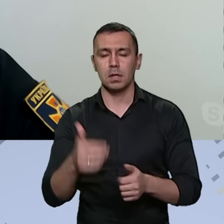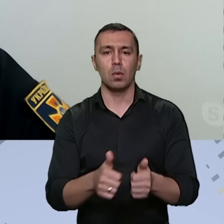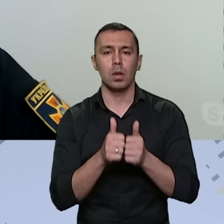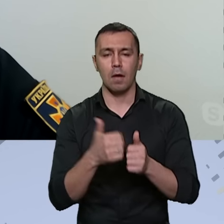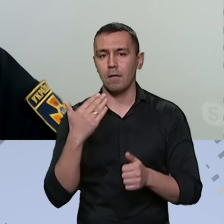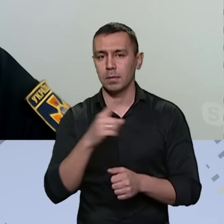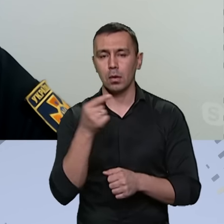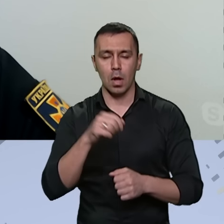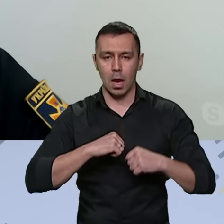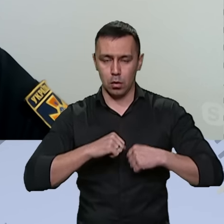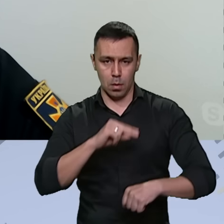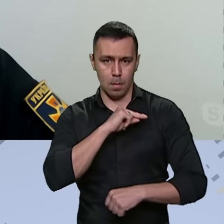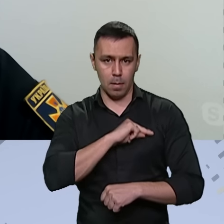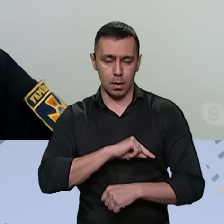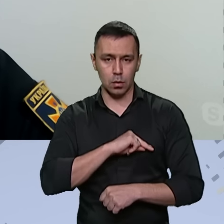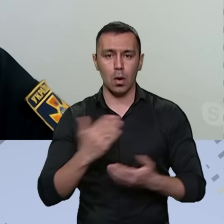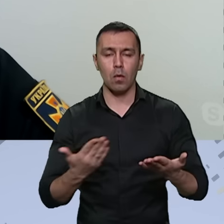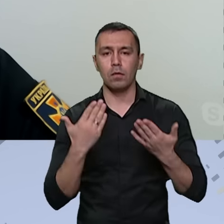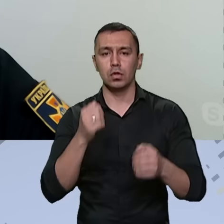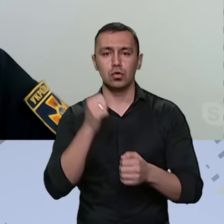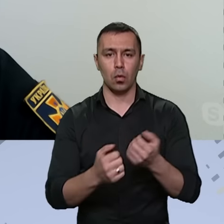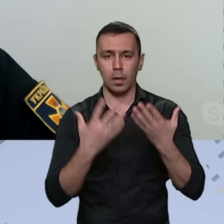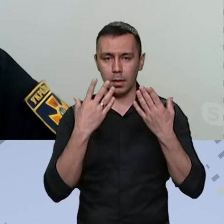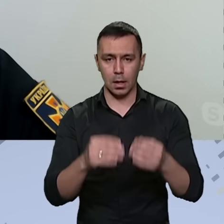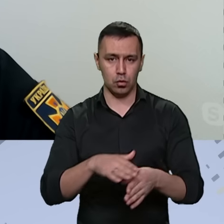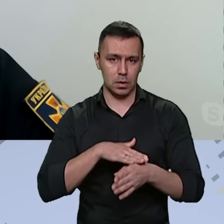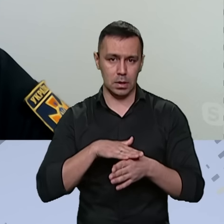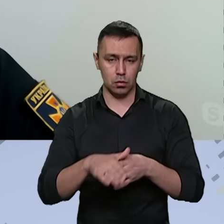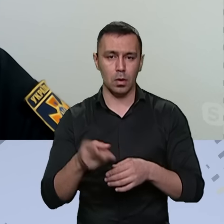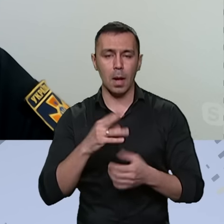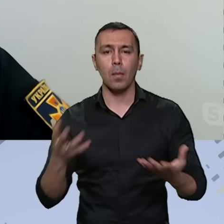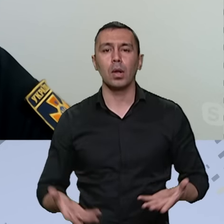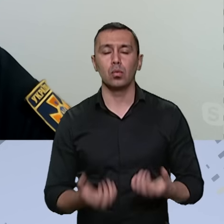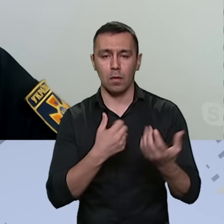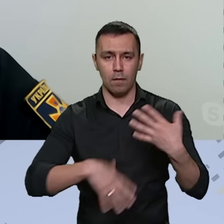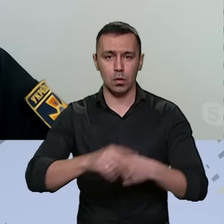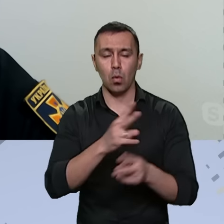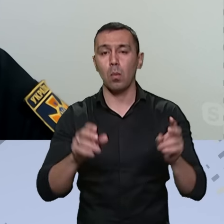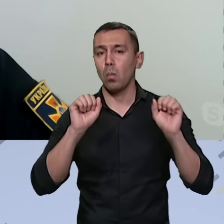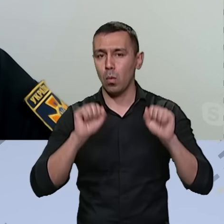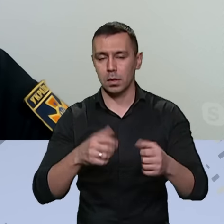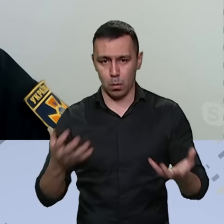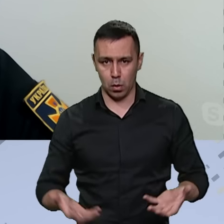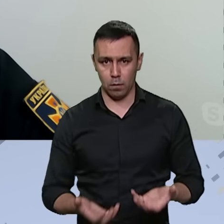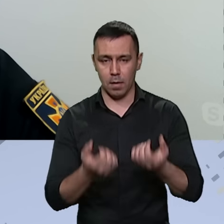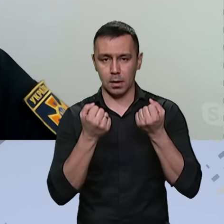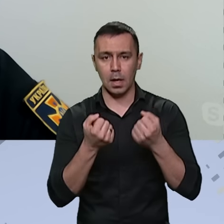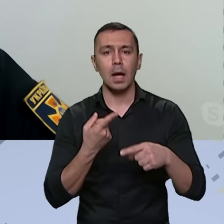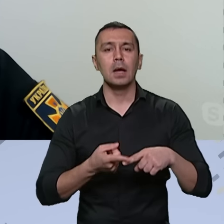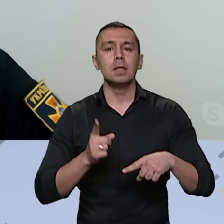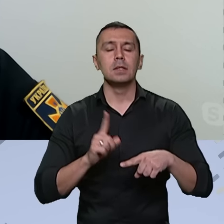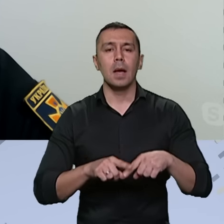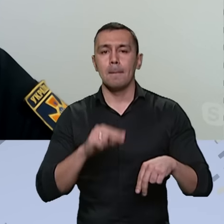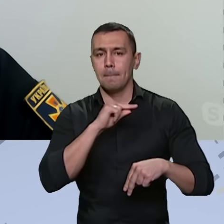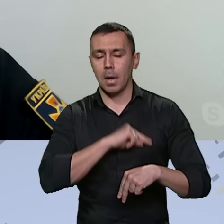колегам, вам за ту героїчну працю, яку вони щоденно здійснюють для порятунку всіх, кого можна порятувати. Ця